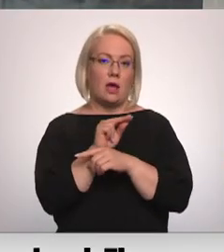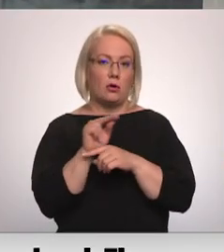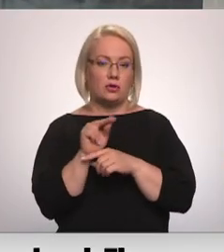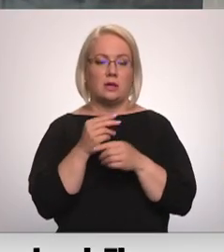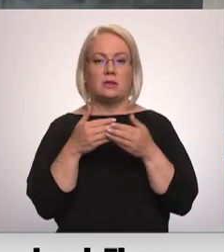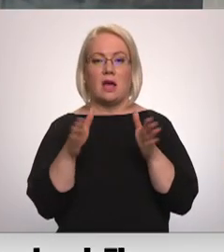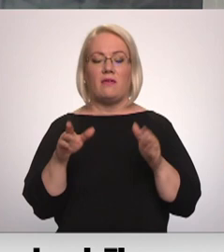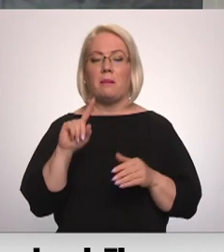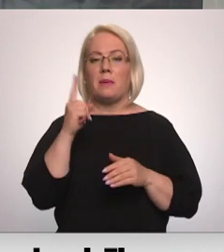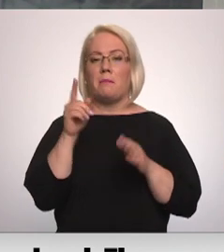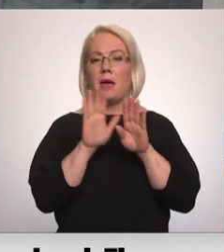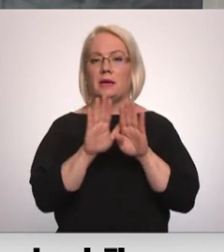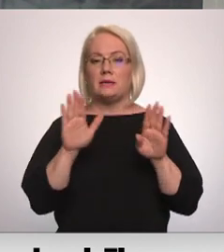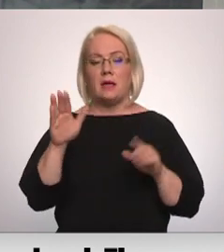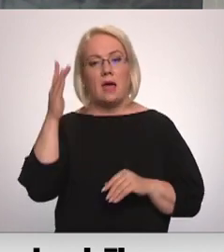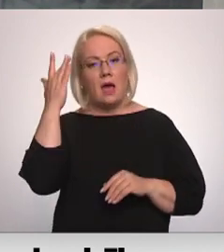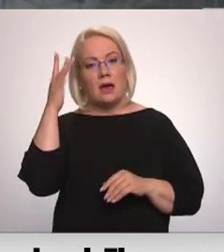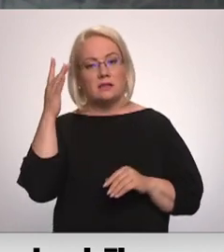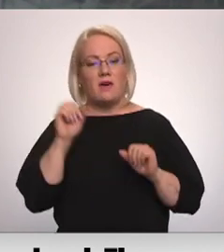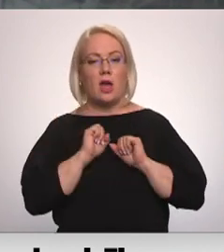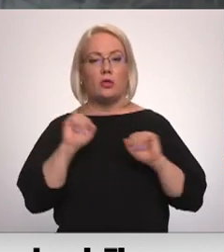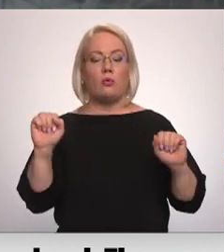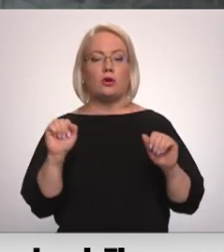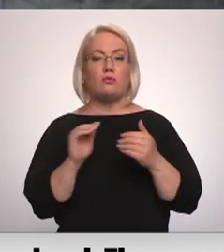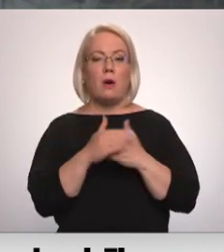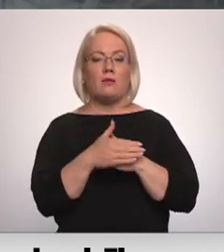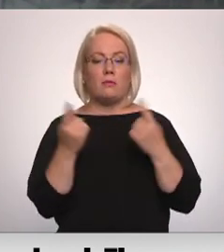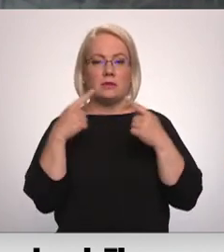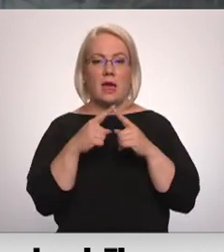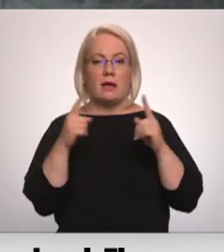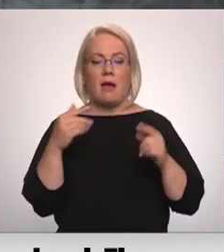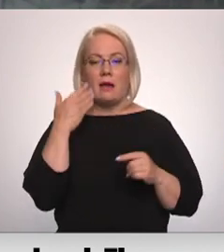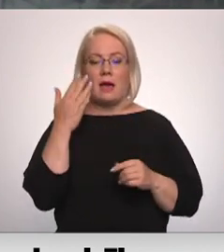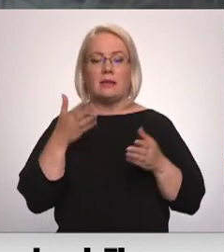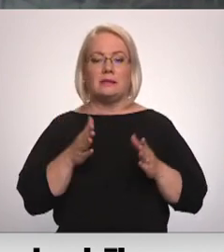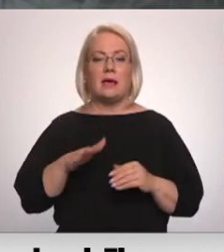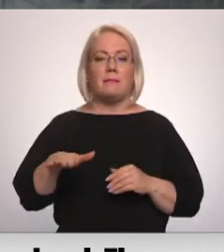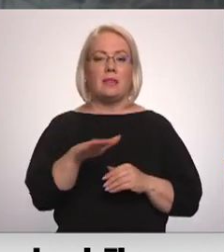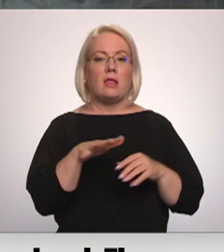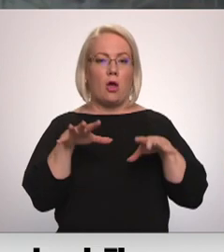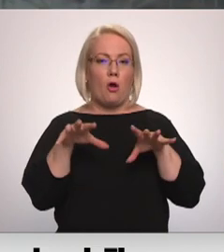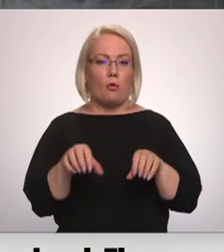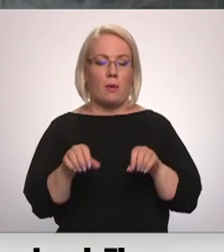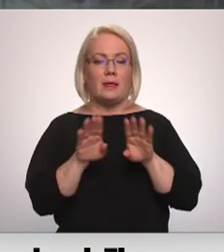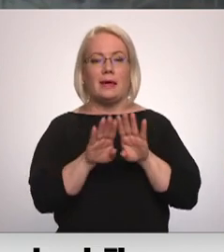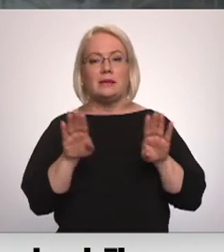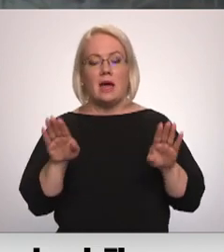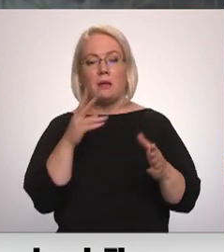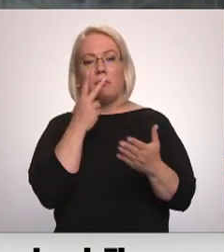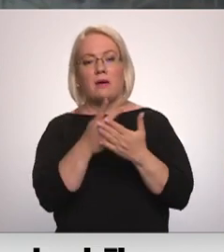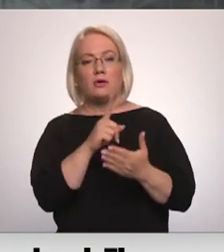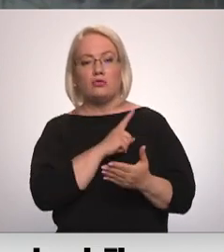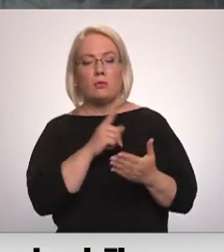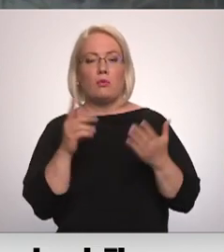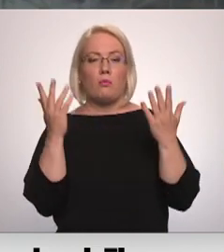atvērta pirmā izstāde. ASV drošas patvērumas laikā, dzīvtene okupēta. Izstāde pievērš uzmanības starptautiskās politikas